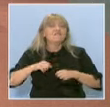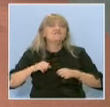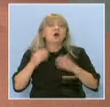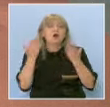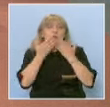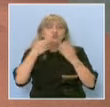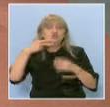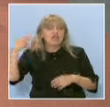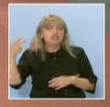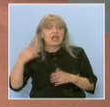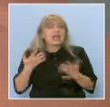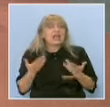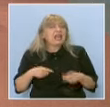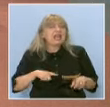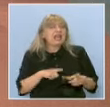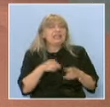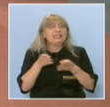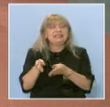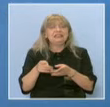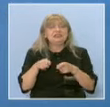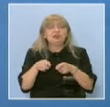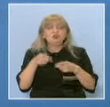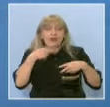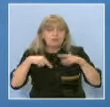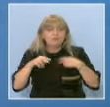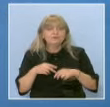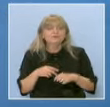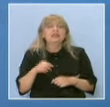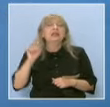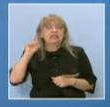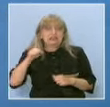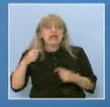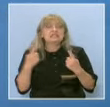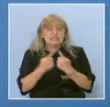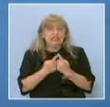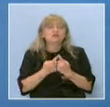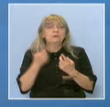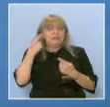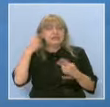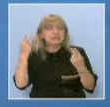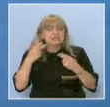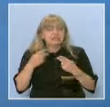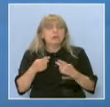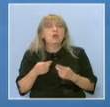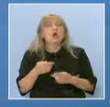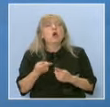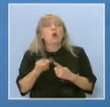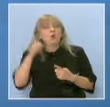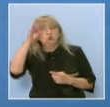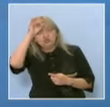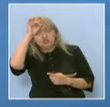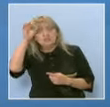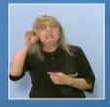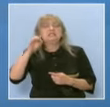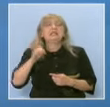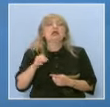и в училищата и как реагират те на това проучване? Абсолютно. Срещаме разбиране не само и от ученици, ами от учители, родители и